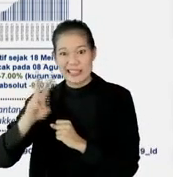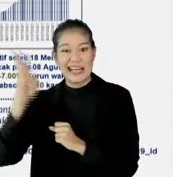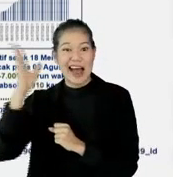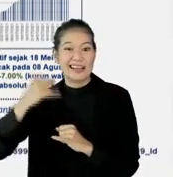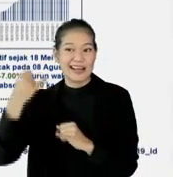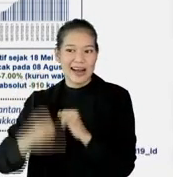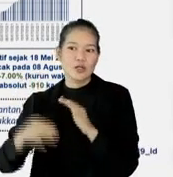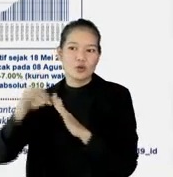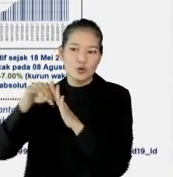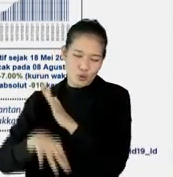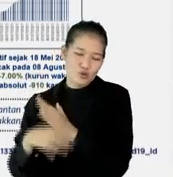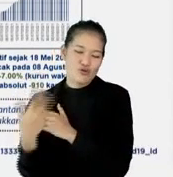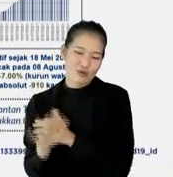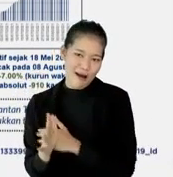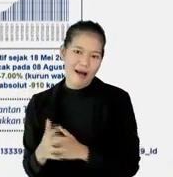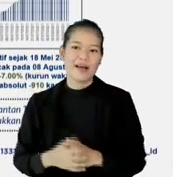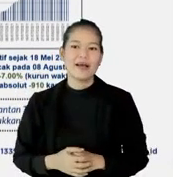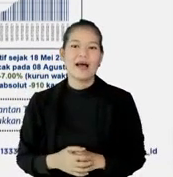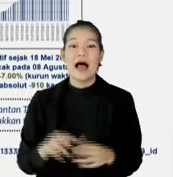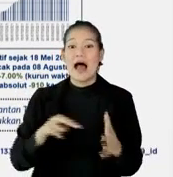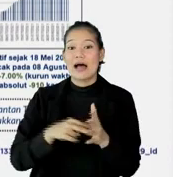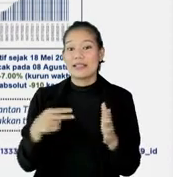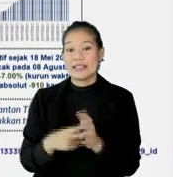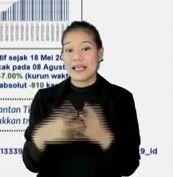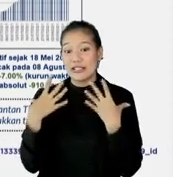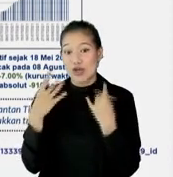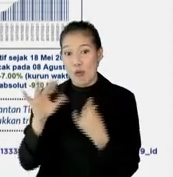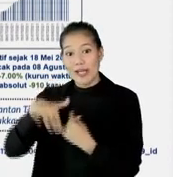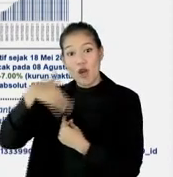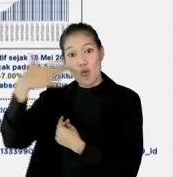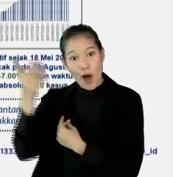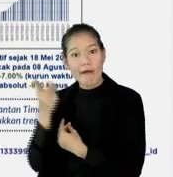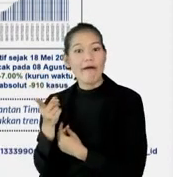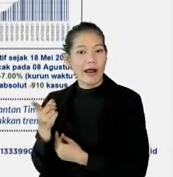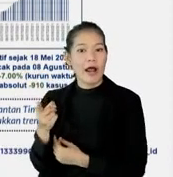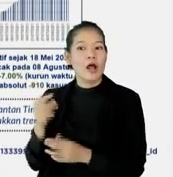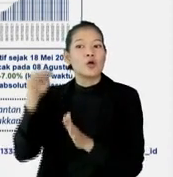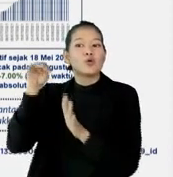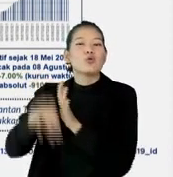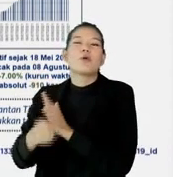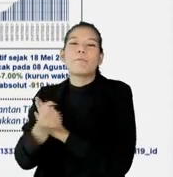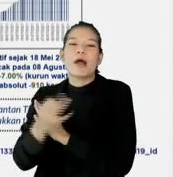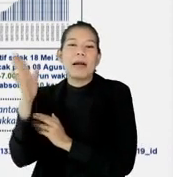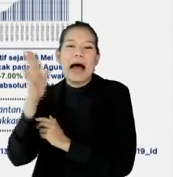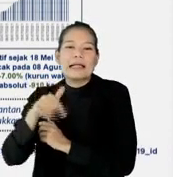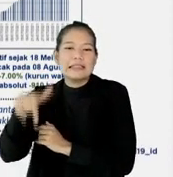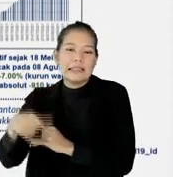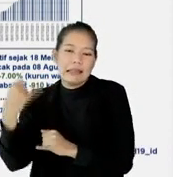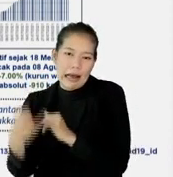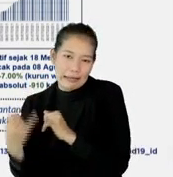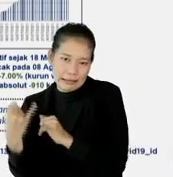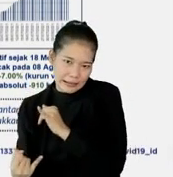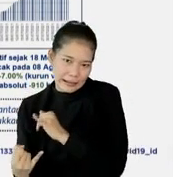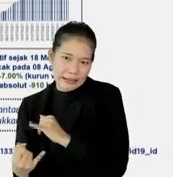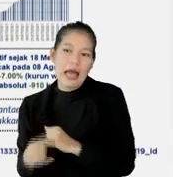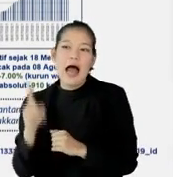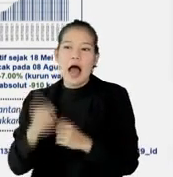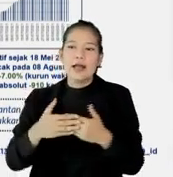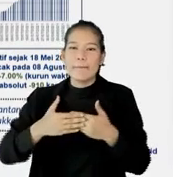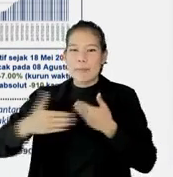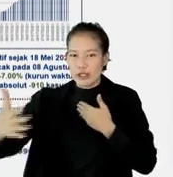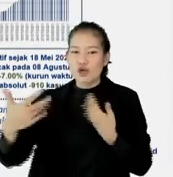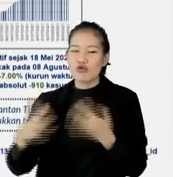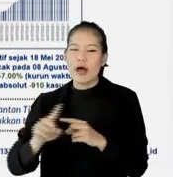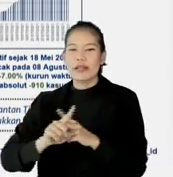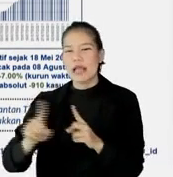3 hari terakhir. Nah, sama nih, baru turun 3 hari. Jadi, untuk luar Jawa ini, justru penurunannya baru beberapa hari sebenarnya. Ada beberapa yang sudah panjang, tapi